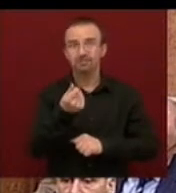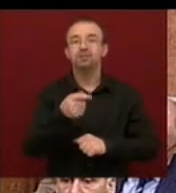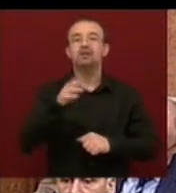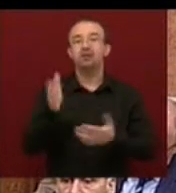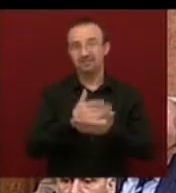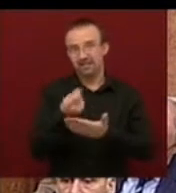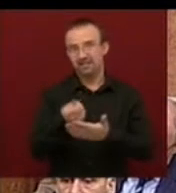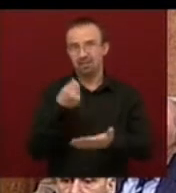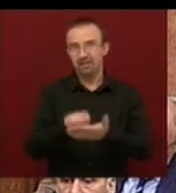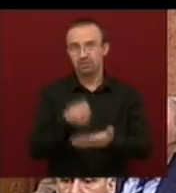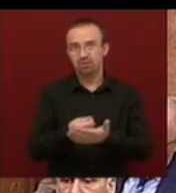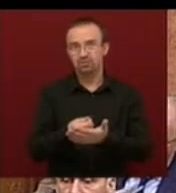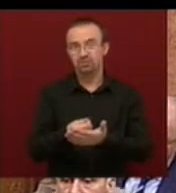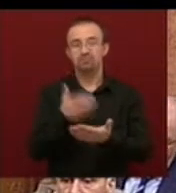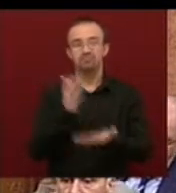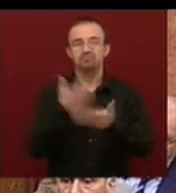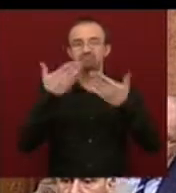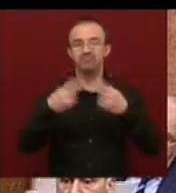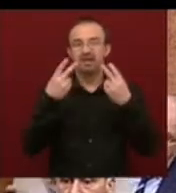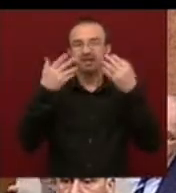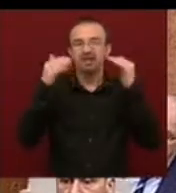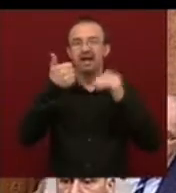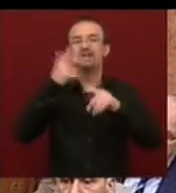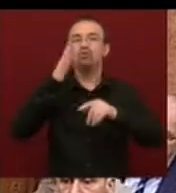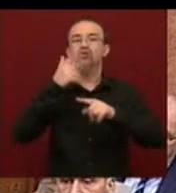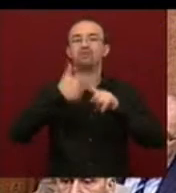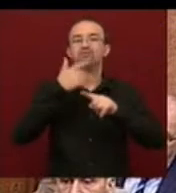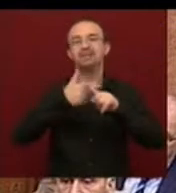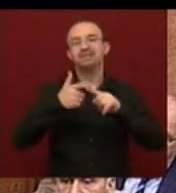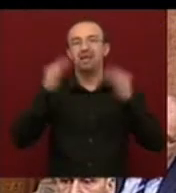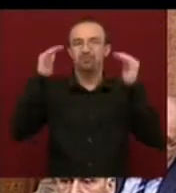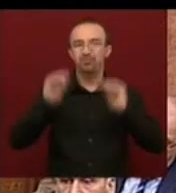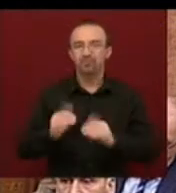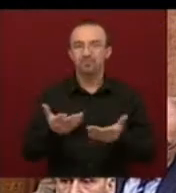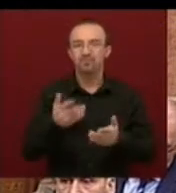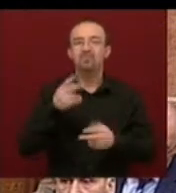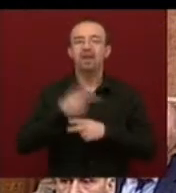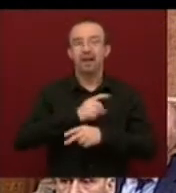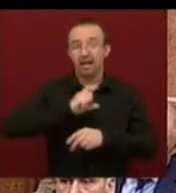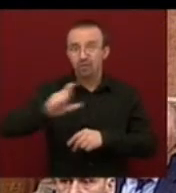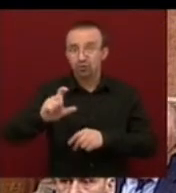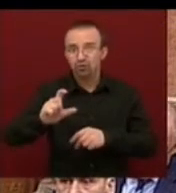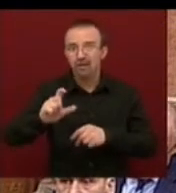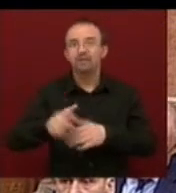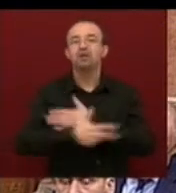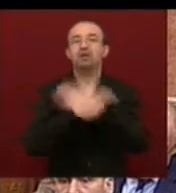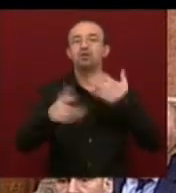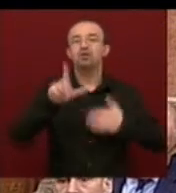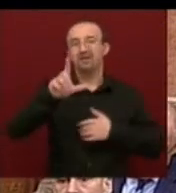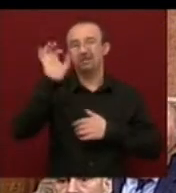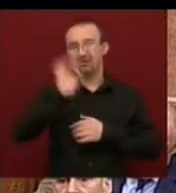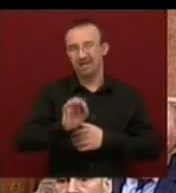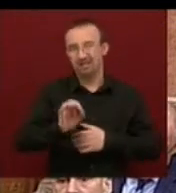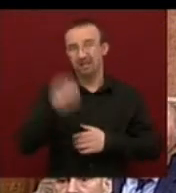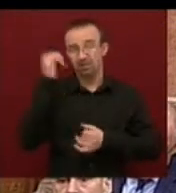fizetőeszköz elveszítette értékének egyötödét. Az államadósság azzal együtt 82%